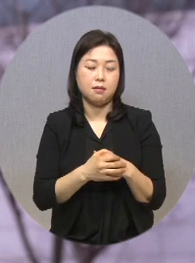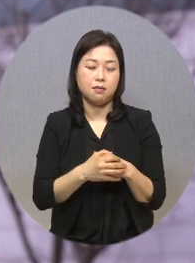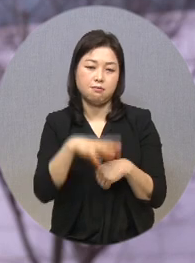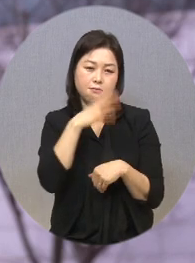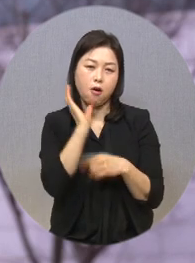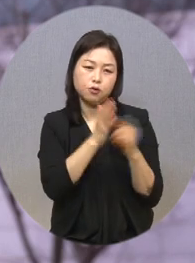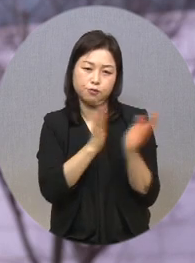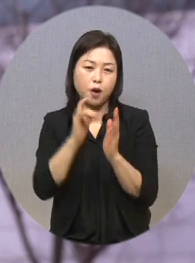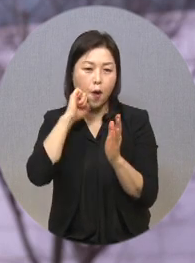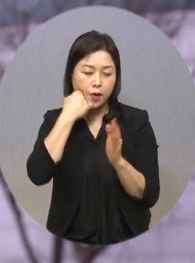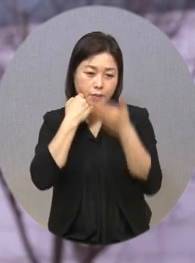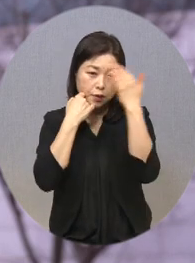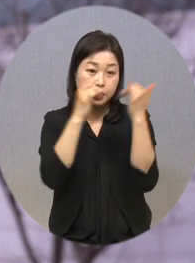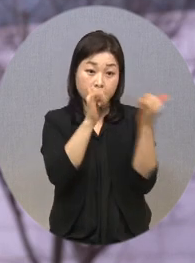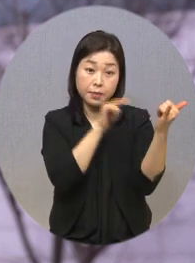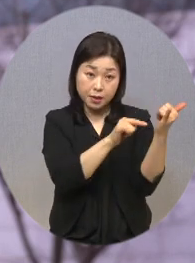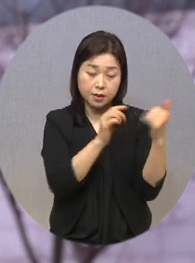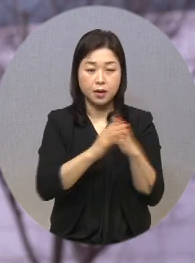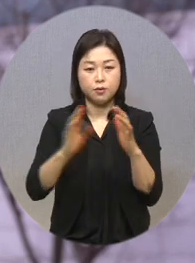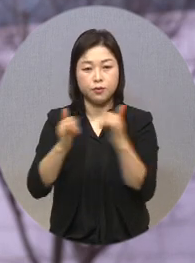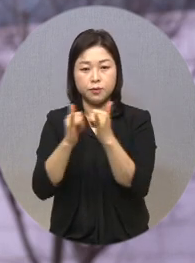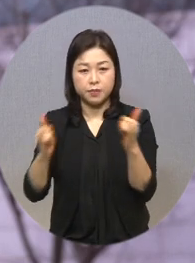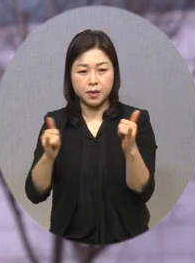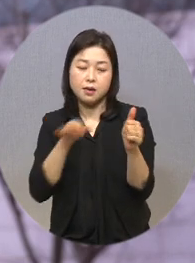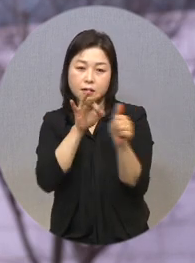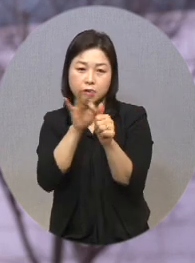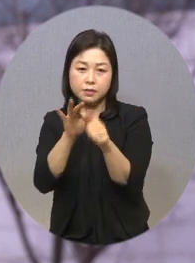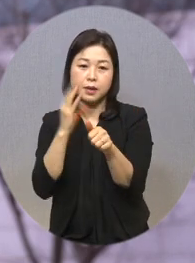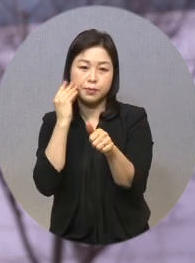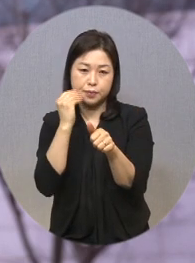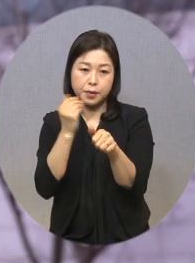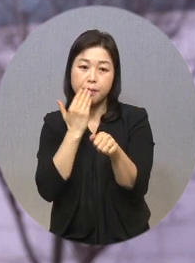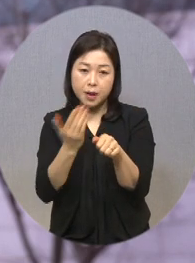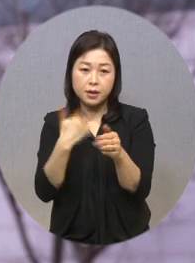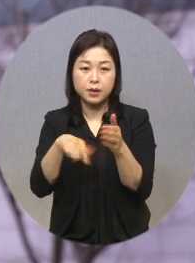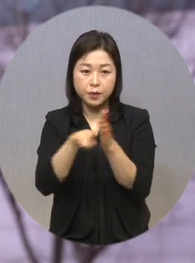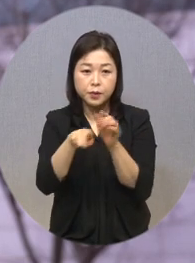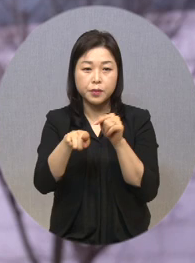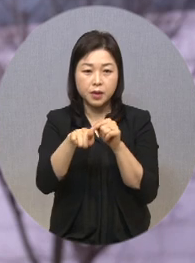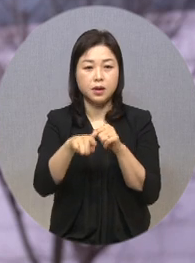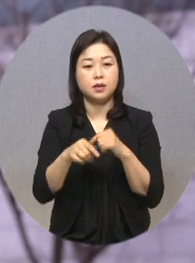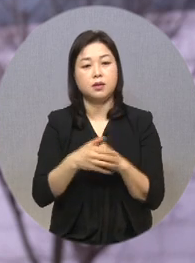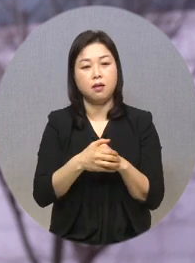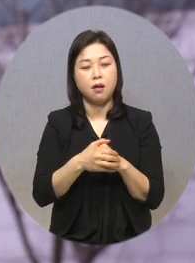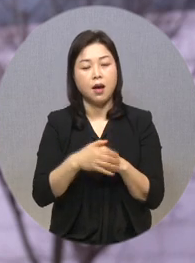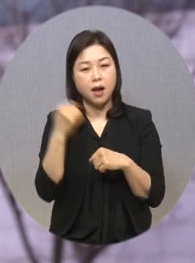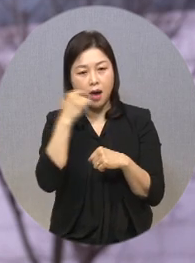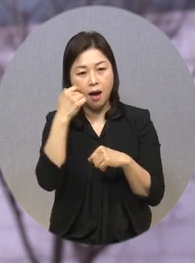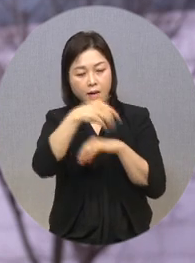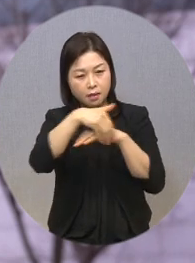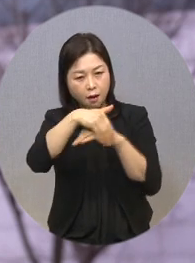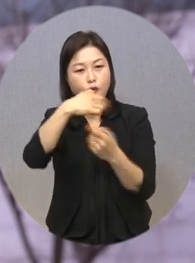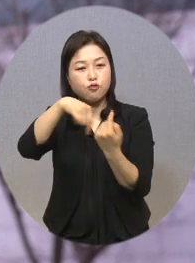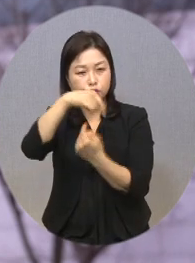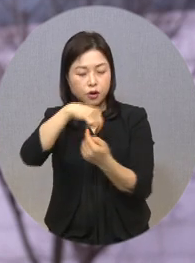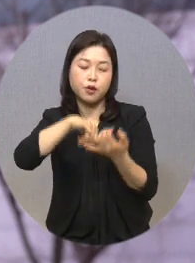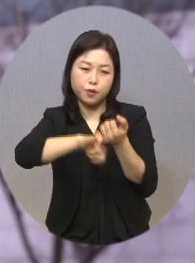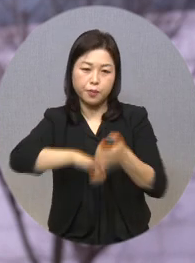청년친들에게 국민연금이 안정적으로 지급될 수 있도록 기금 운용의 필요성과 철저한 계획이 요구되고 있습니다.